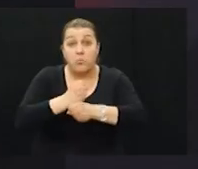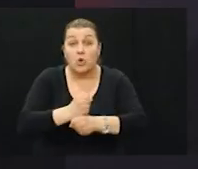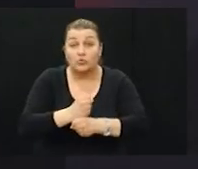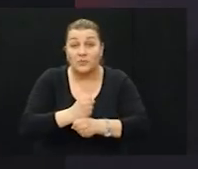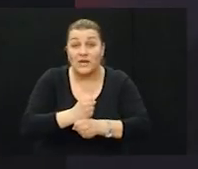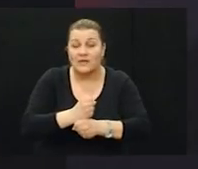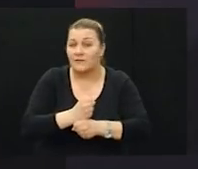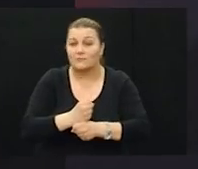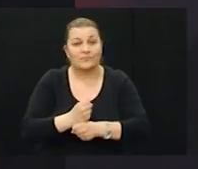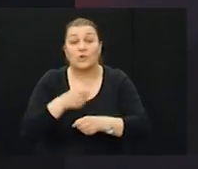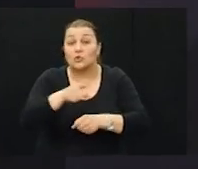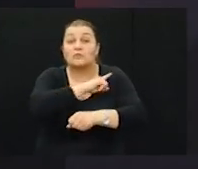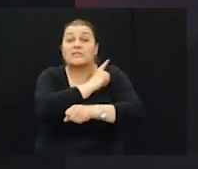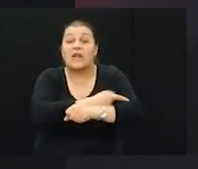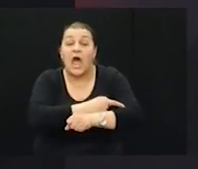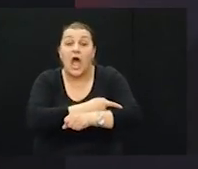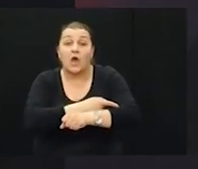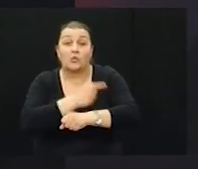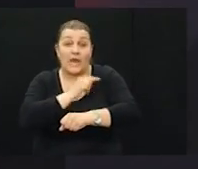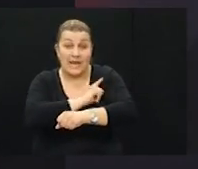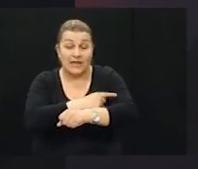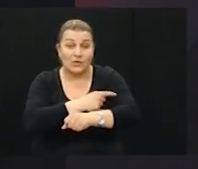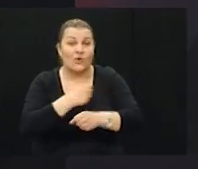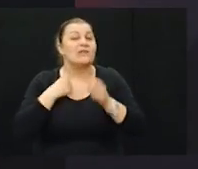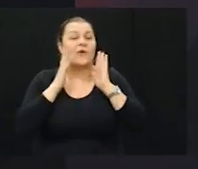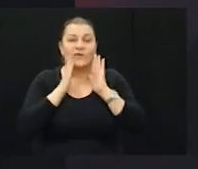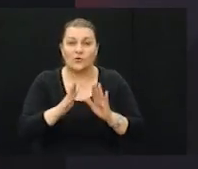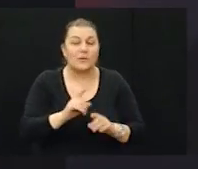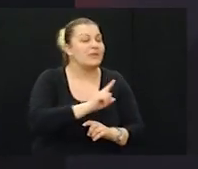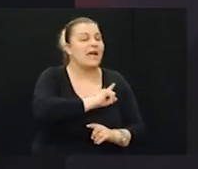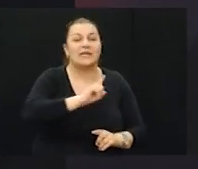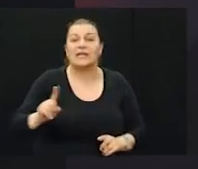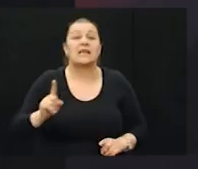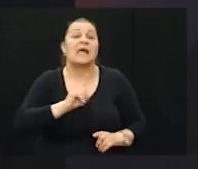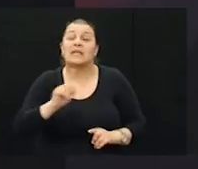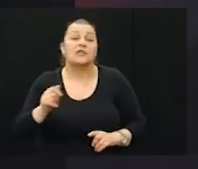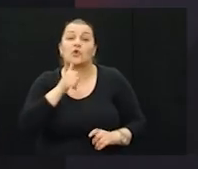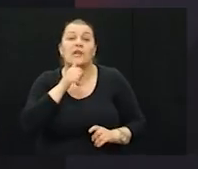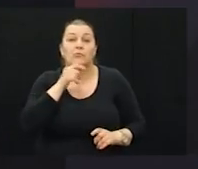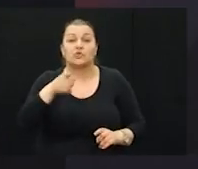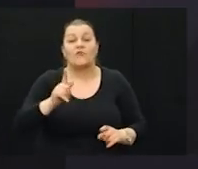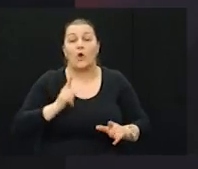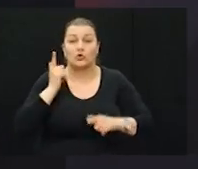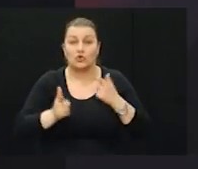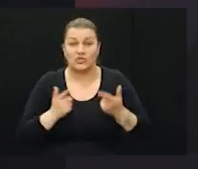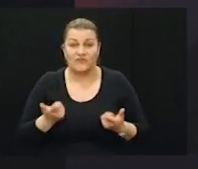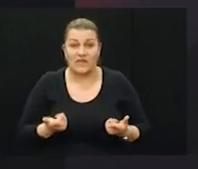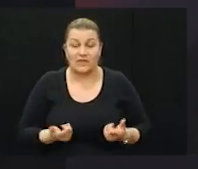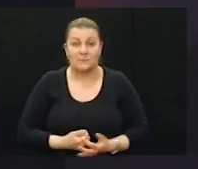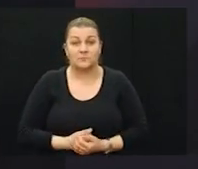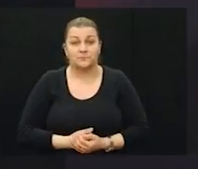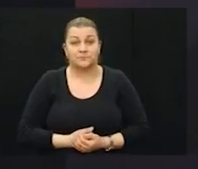podupiranje, tu snagu, tu energiju, vjerujem da nikada nitko ne može na taj način doživjeti.